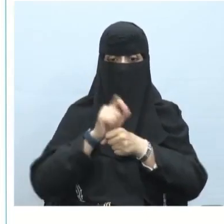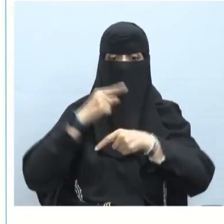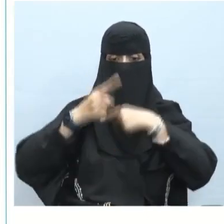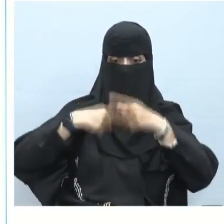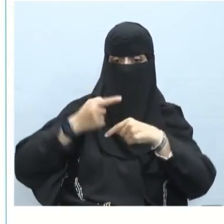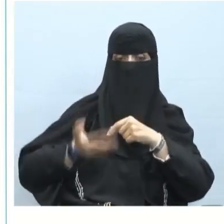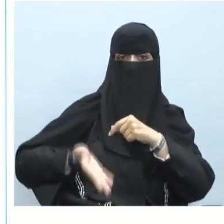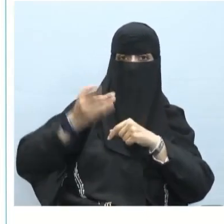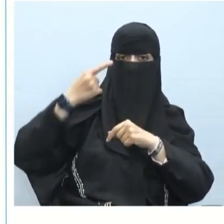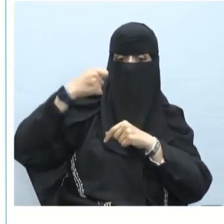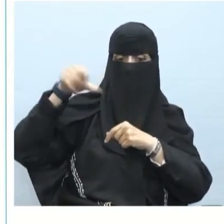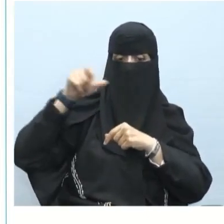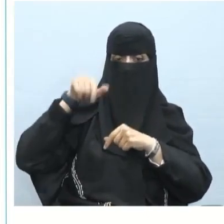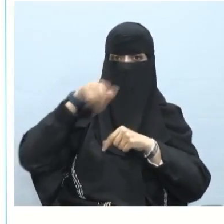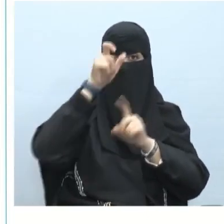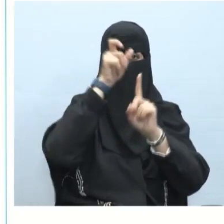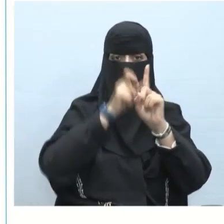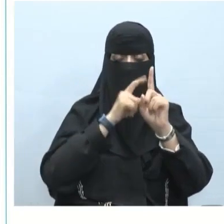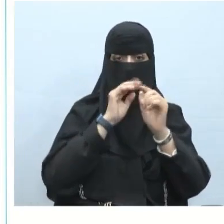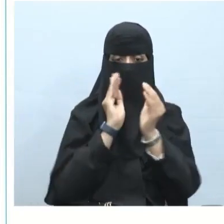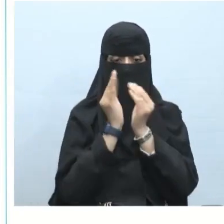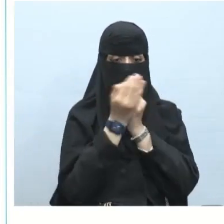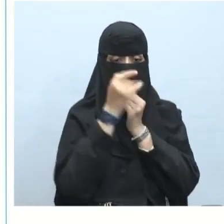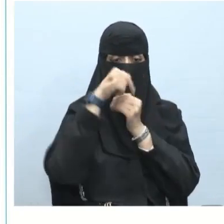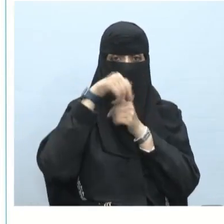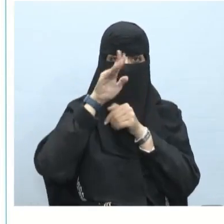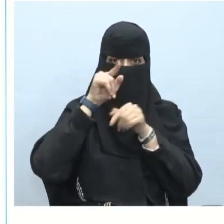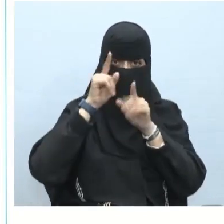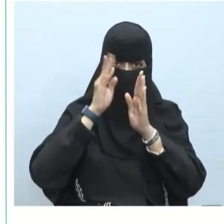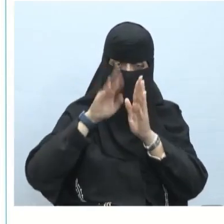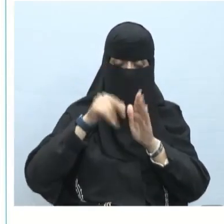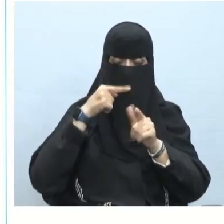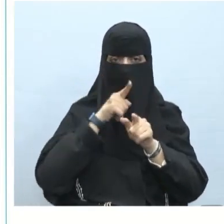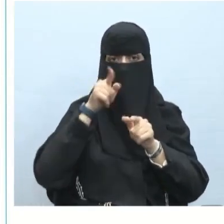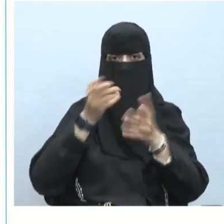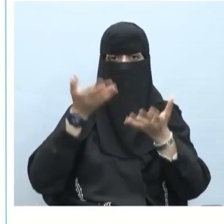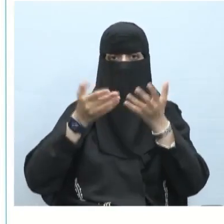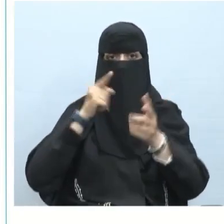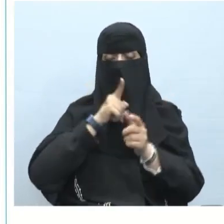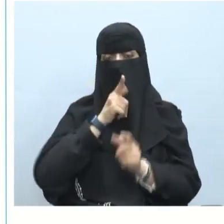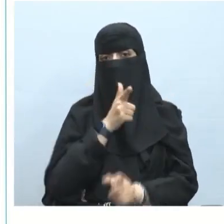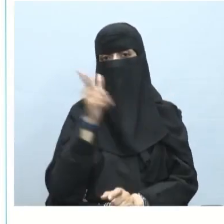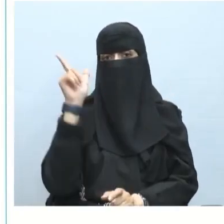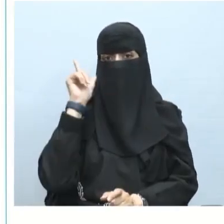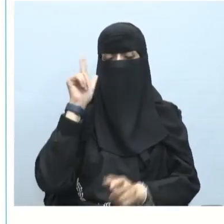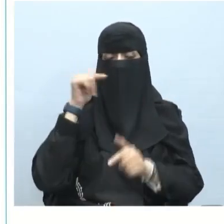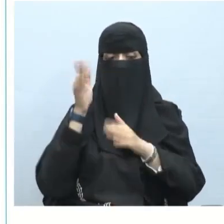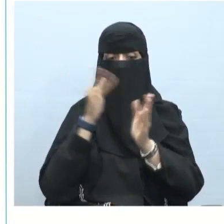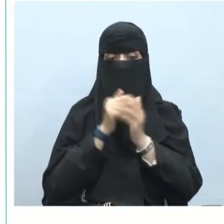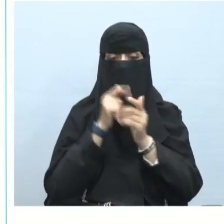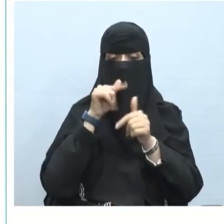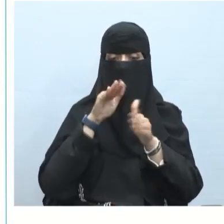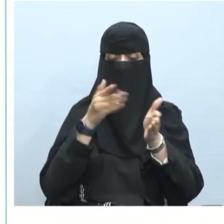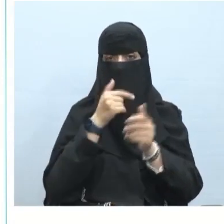رفعه الضمة والفاعل ضميرا مستتر جوازا تقديره هو وهي دائما جوازا